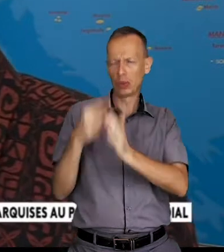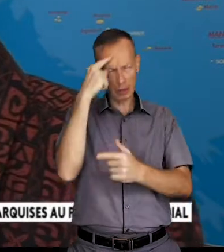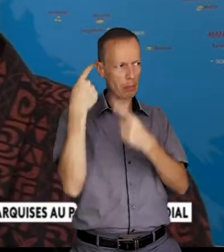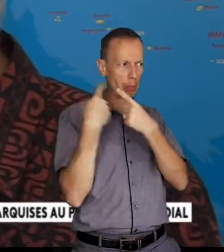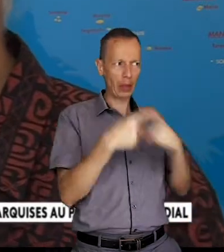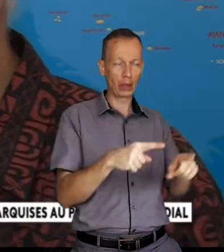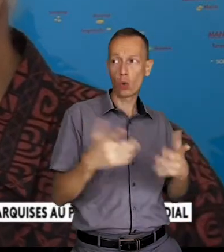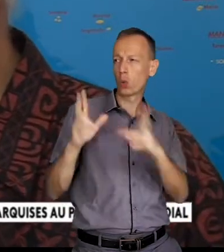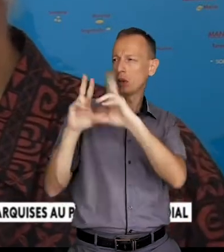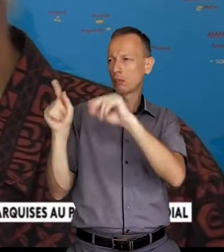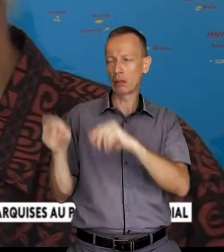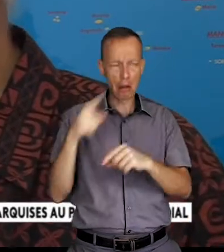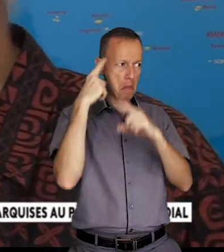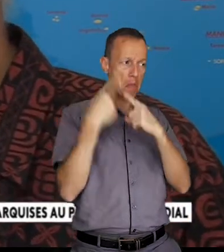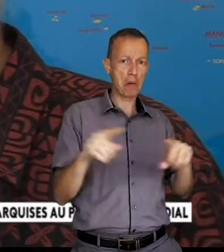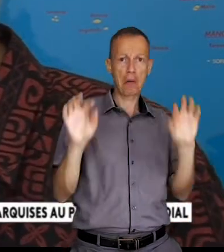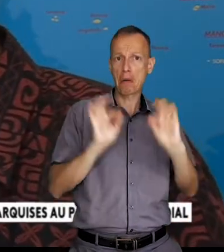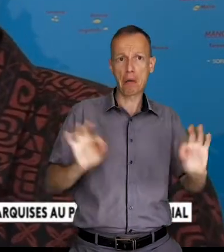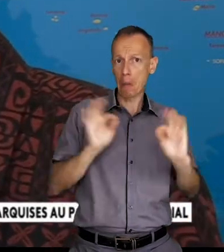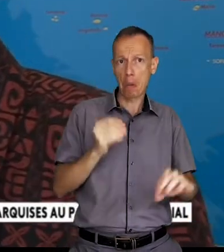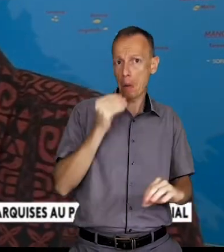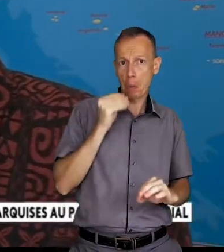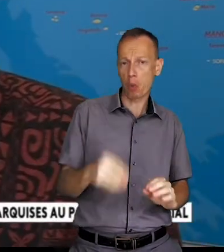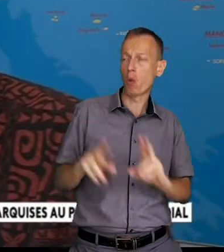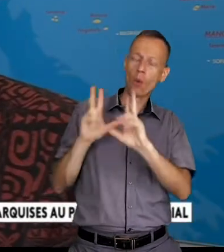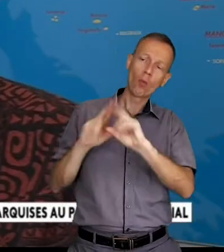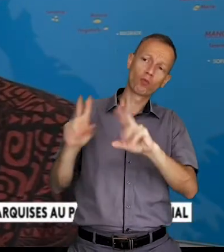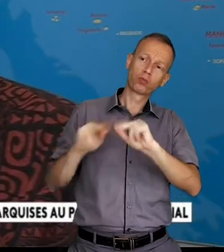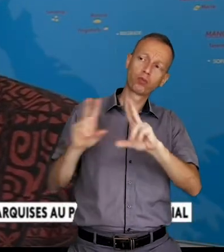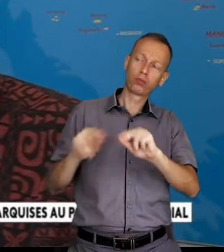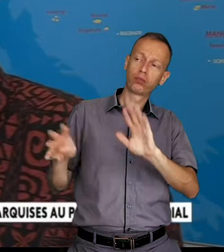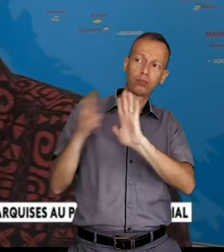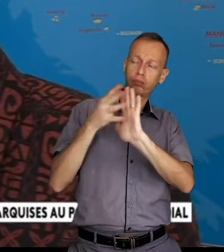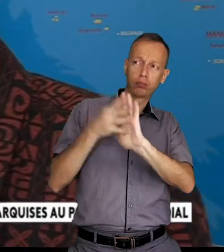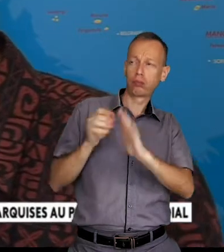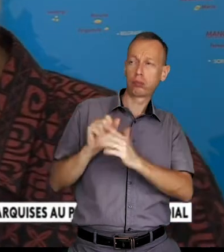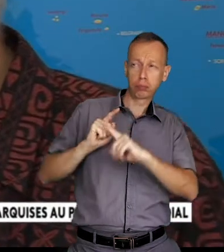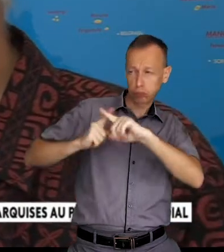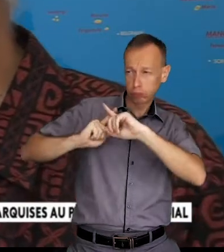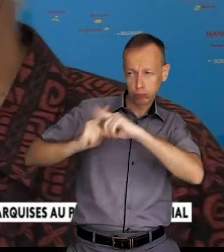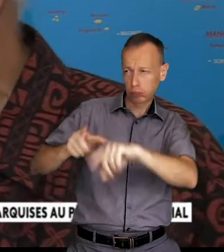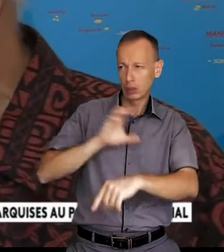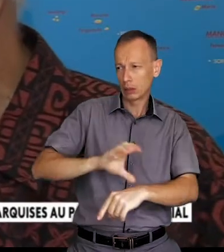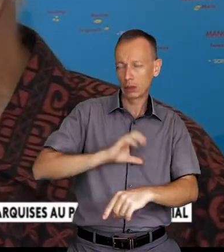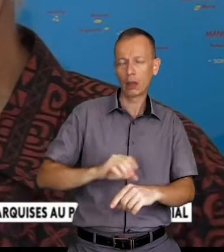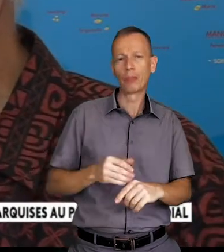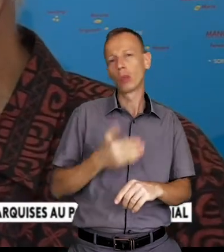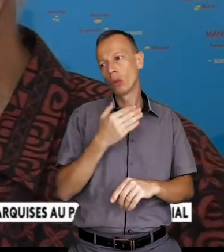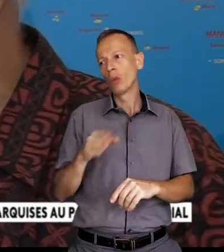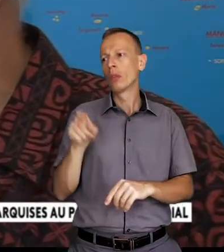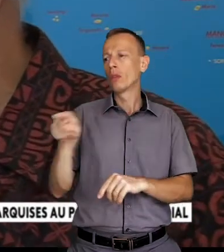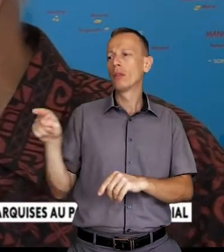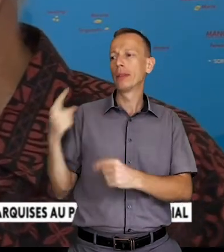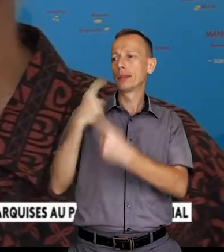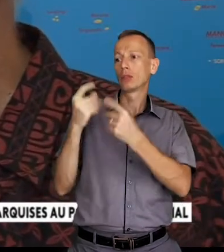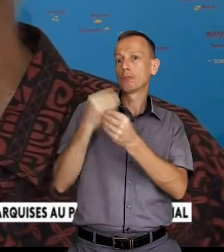des indicateurs qui ont été choisis et de l'explication concernant les différents critères et les arguments qu'on y a